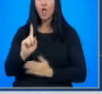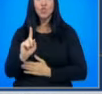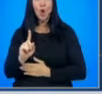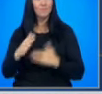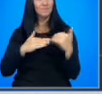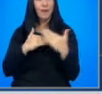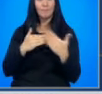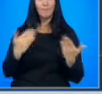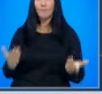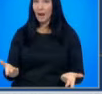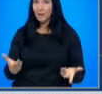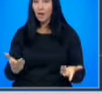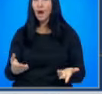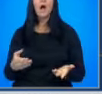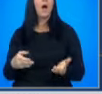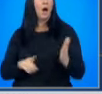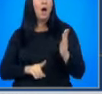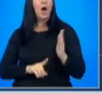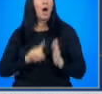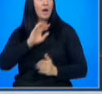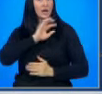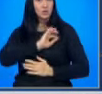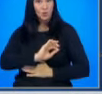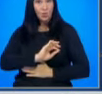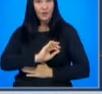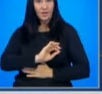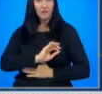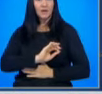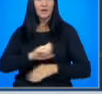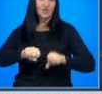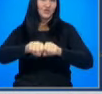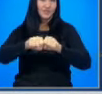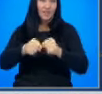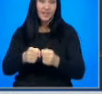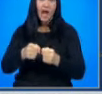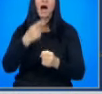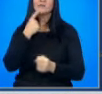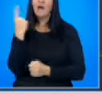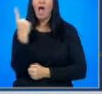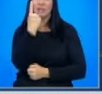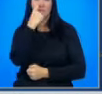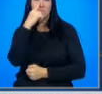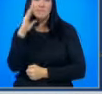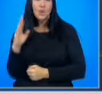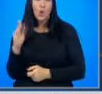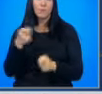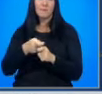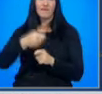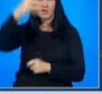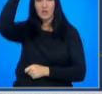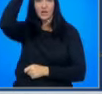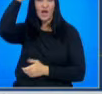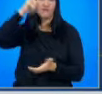на практика резултатът е щета за 1 милион нанесена на